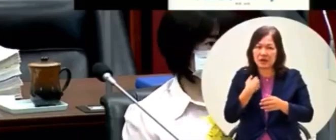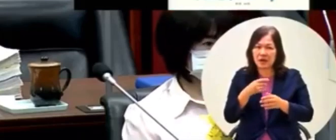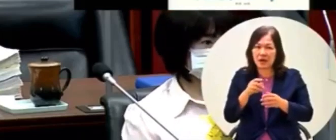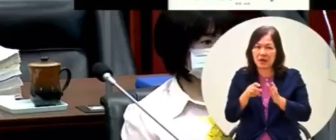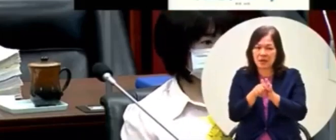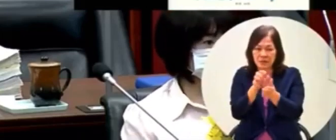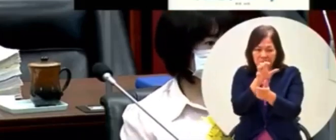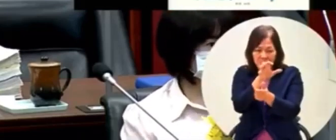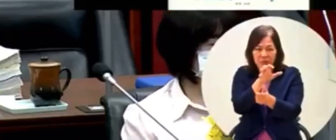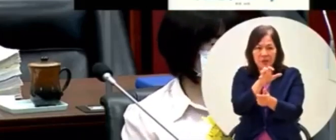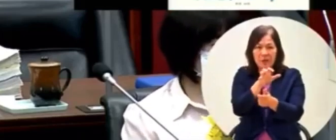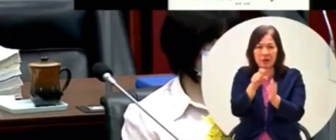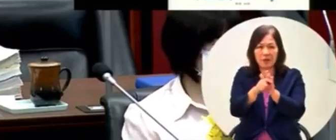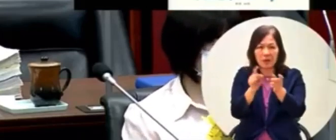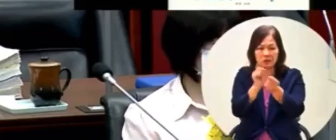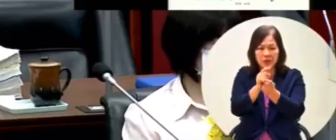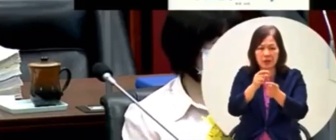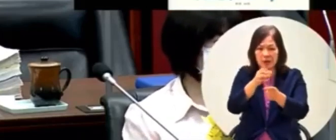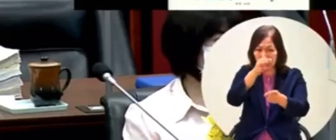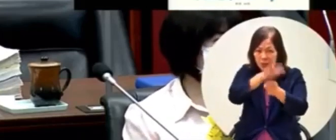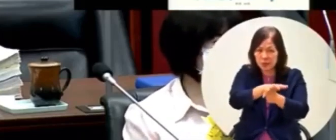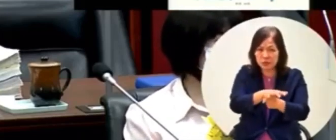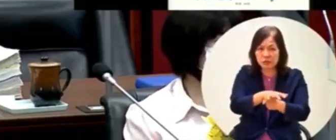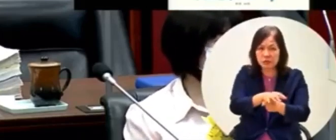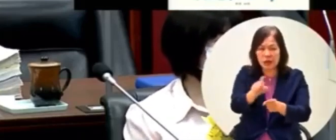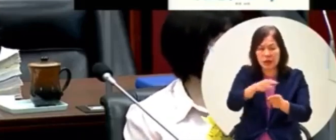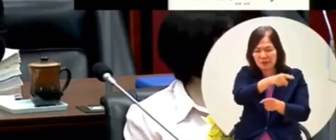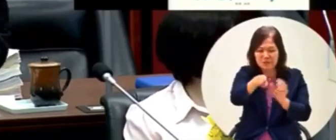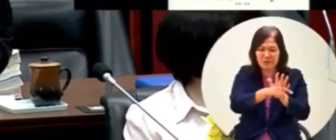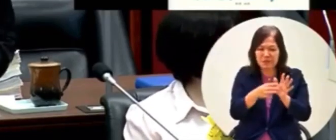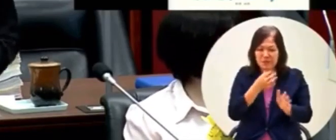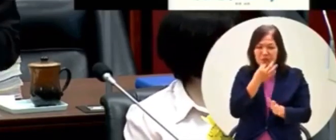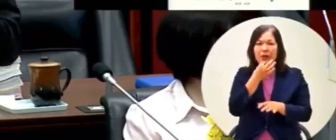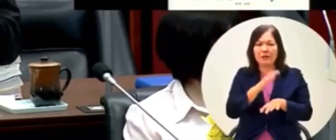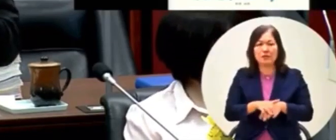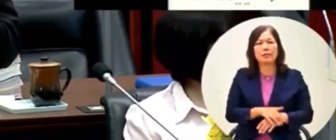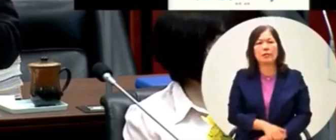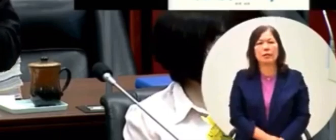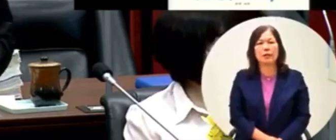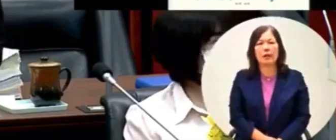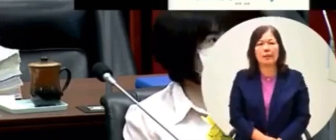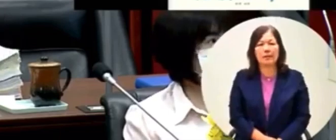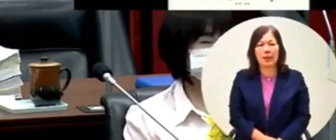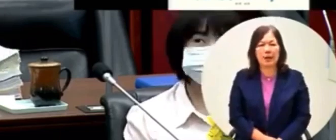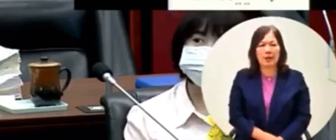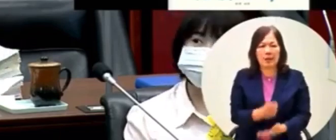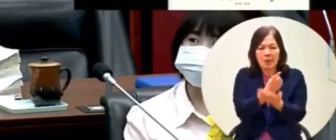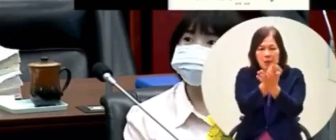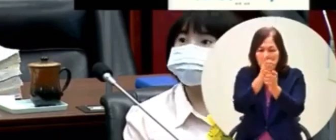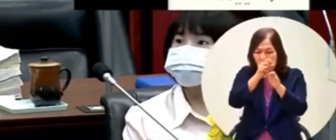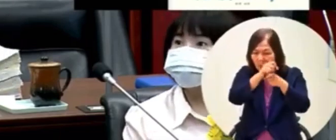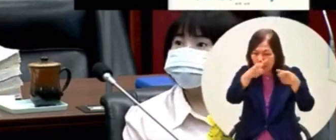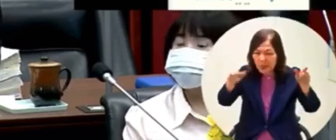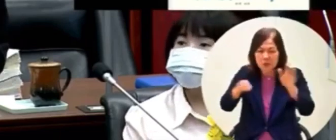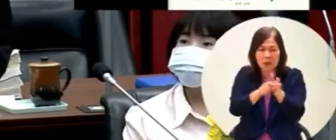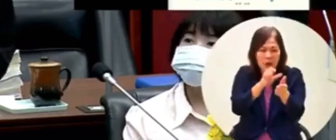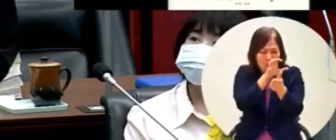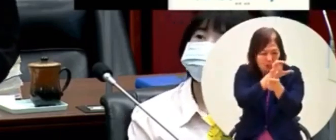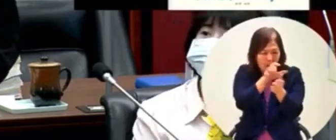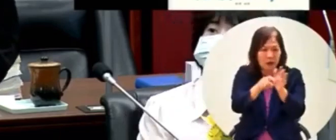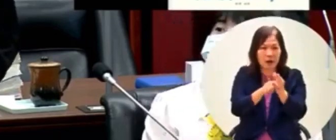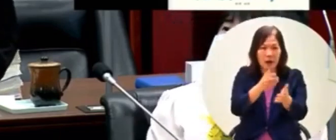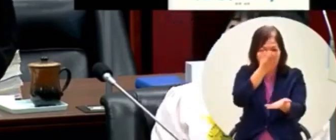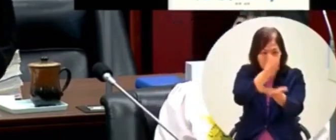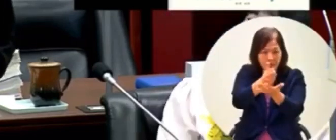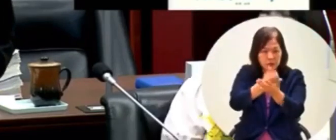對於他們的交通補助費他們很擔心各種恐嚇市民各種禁止罷